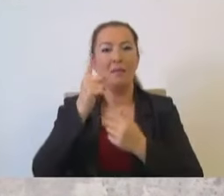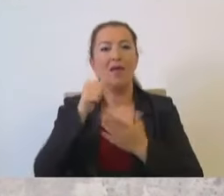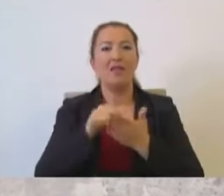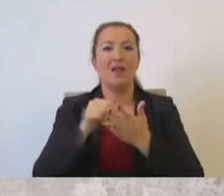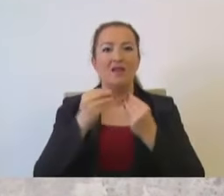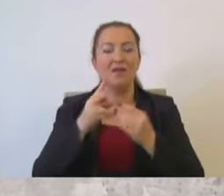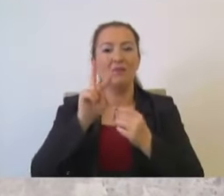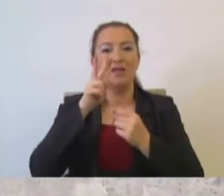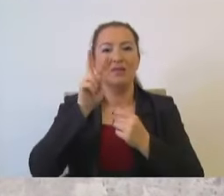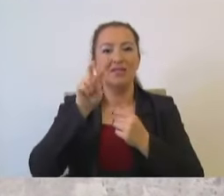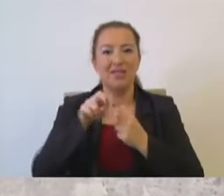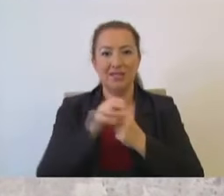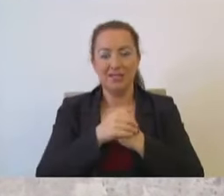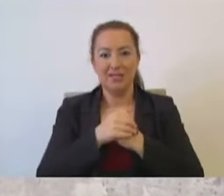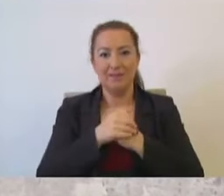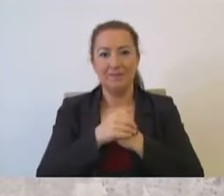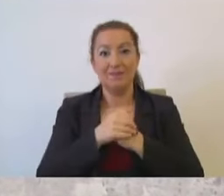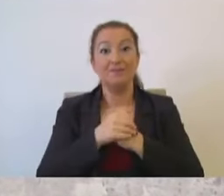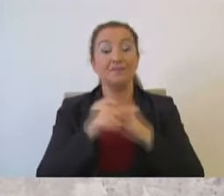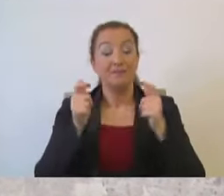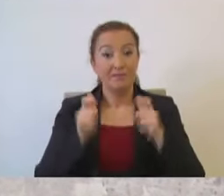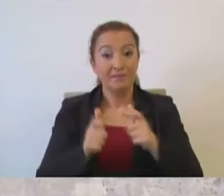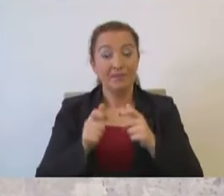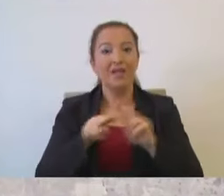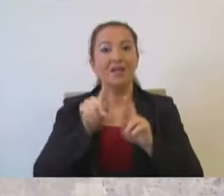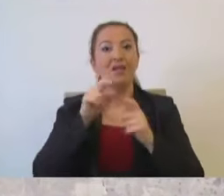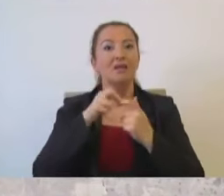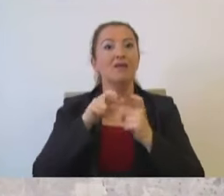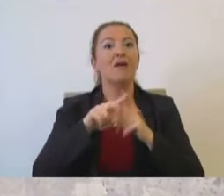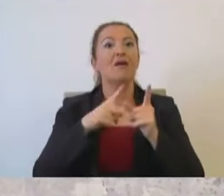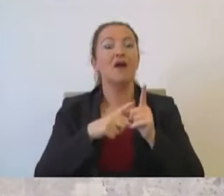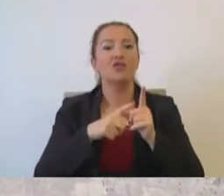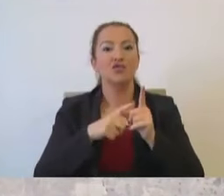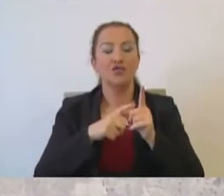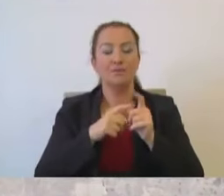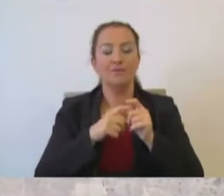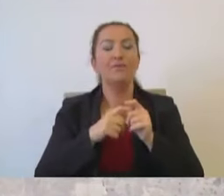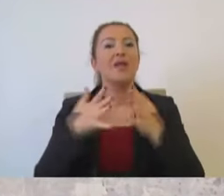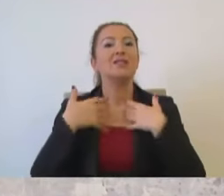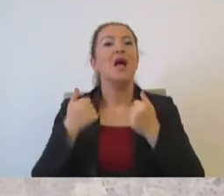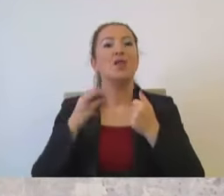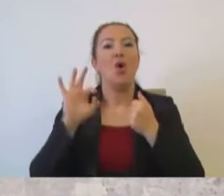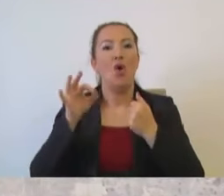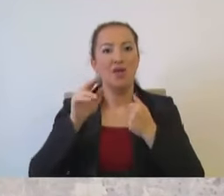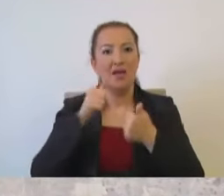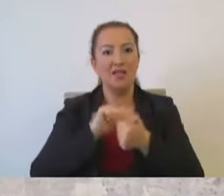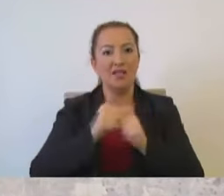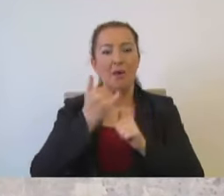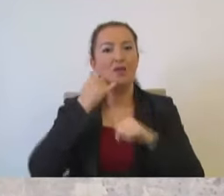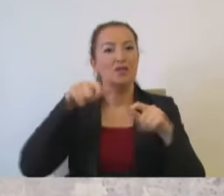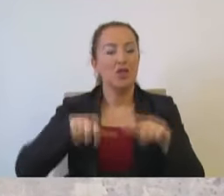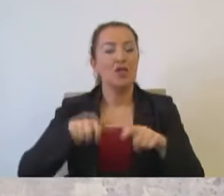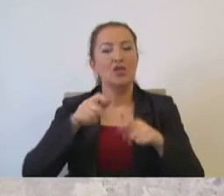Bir tarih vereyim. 2008. Yer Kıraç Beldesi. Sağlık ocağı ve spor salonu